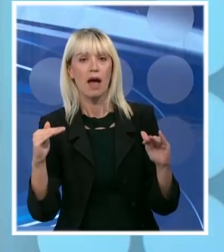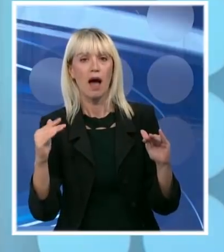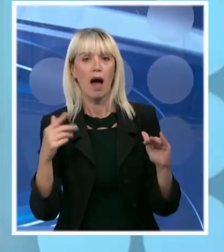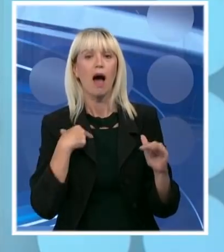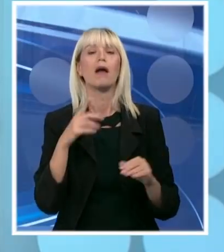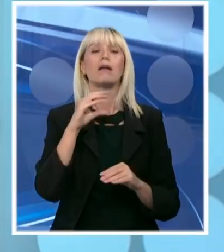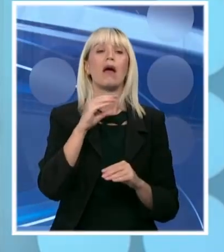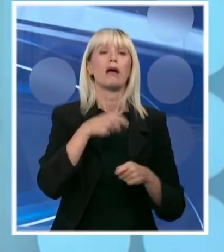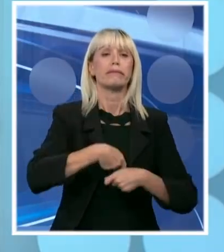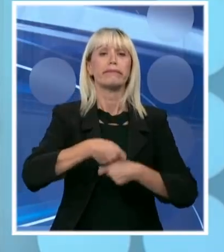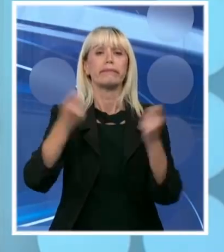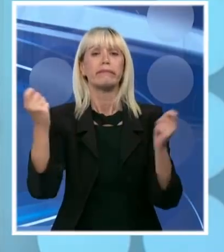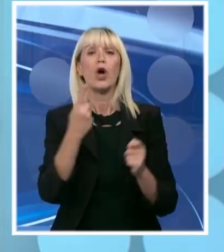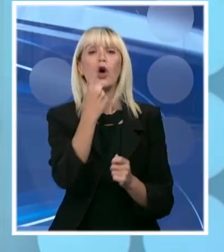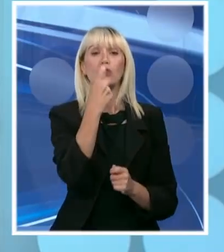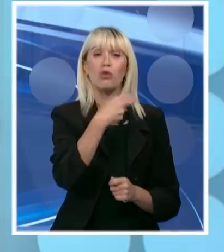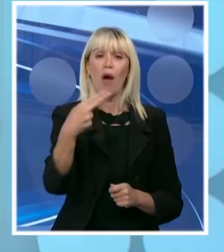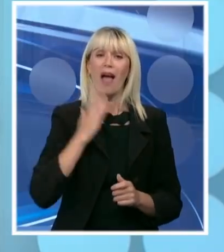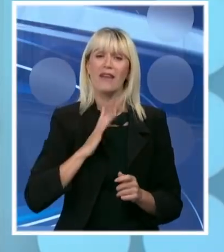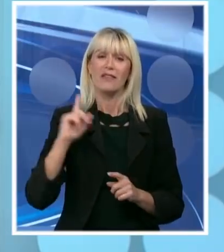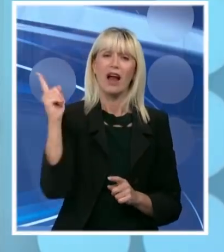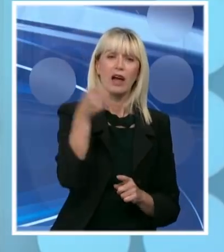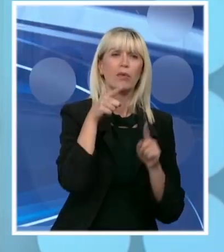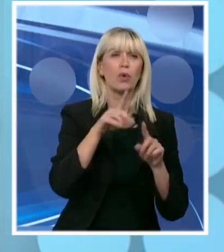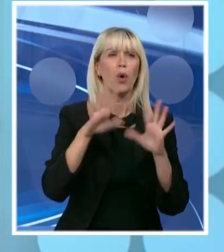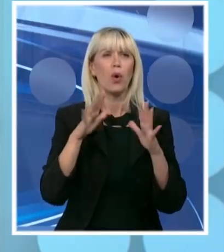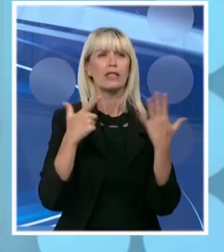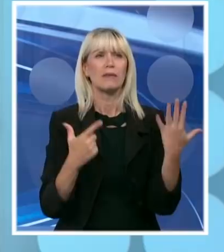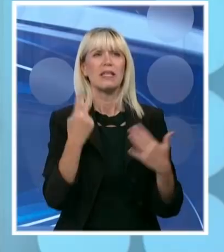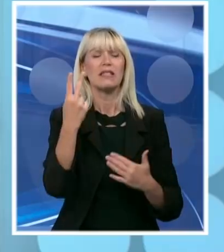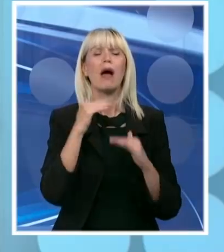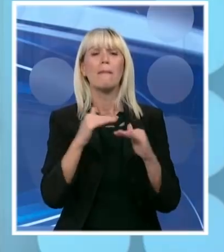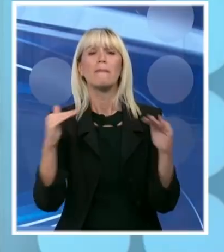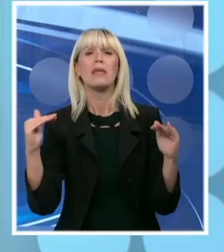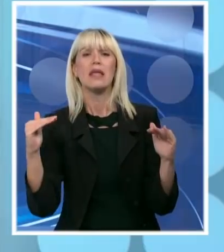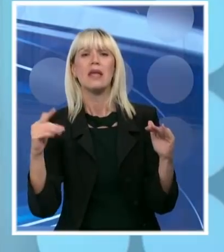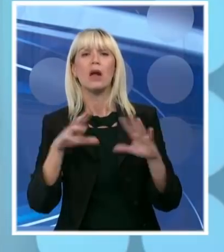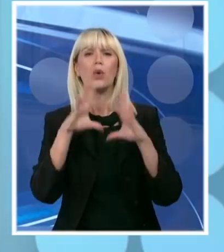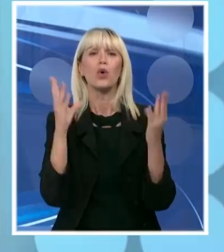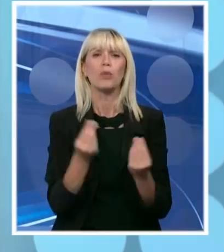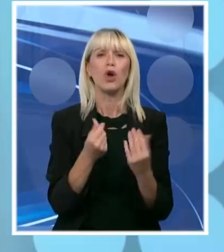po 100 evra za građane, to vam je negde oko 72 milijarde dinara, odnosno